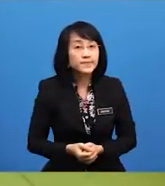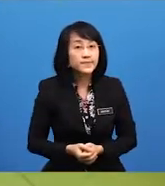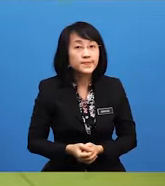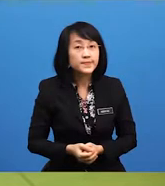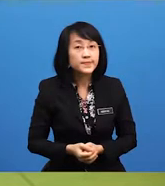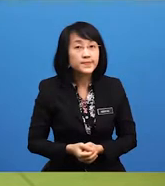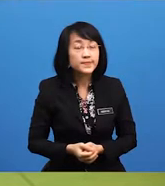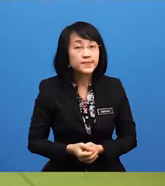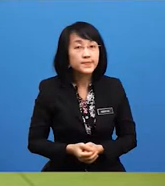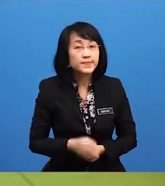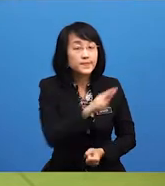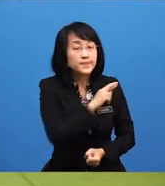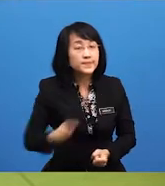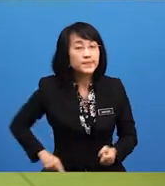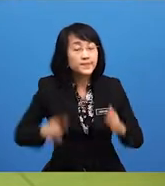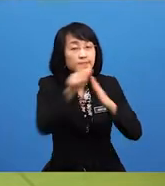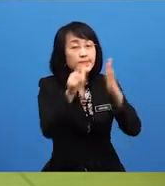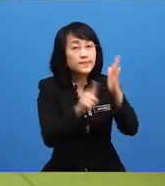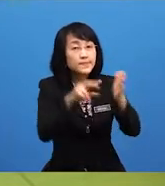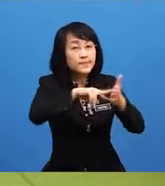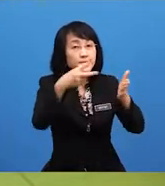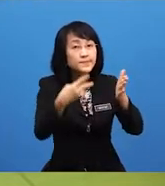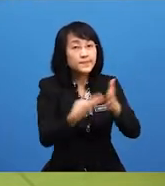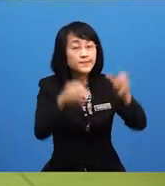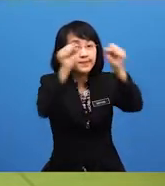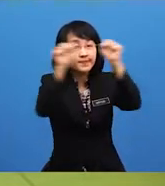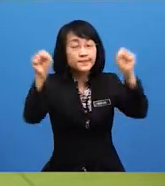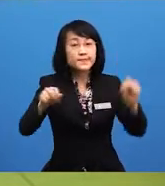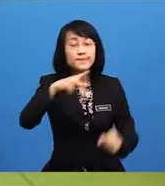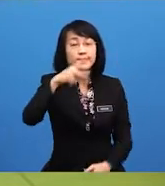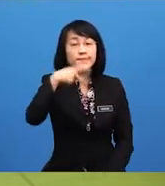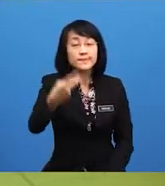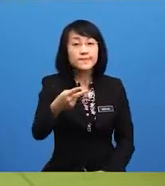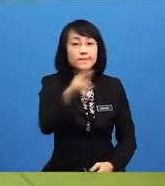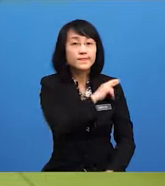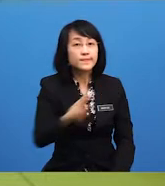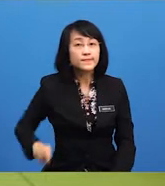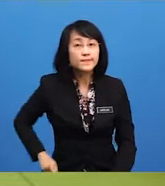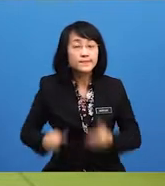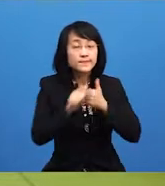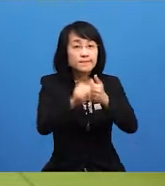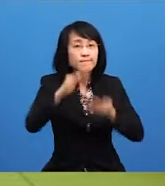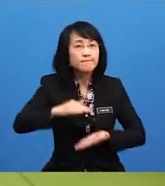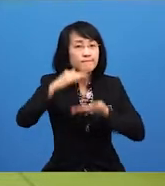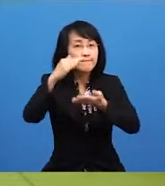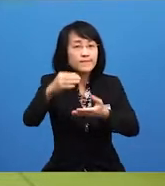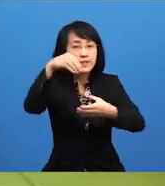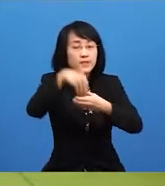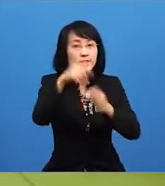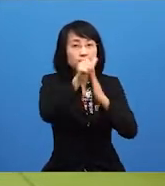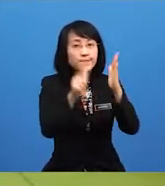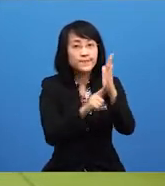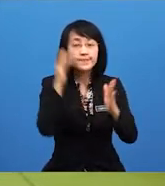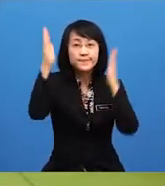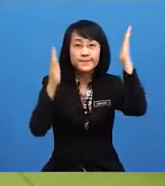Raja Berpelembagaan bermaksud sistem pemerintahan beraja mengikut peruntukan dalam Perlembagaan